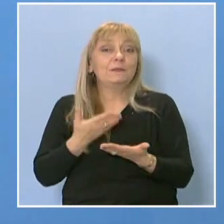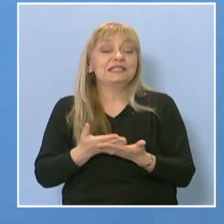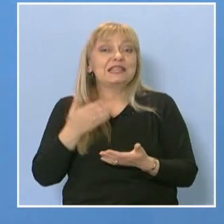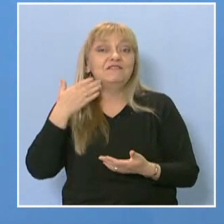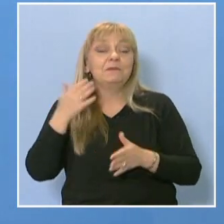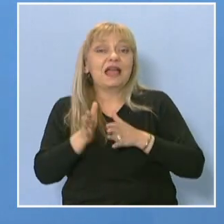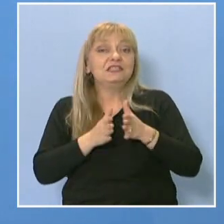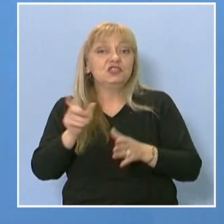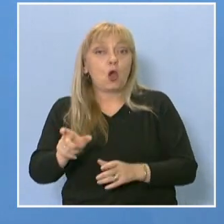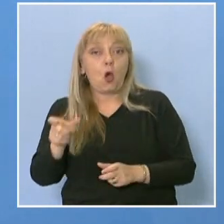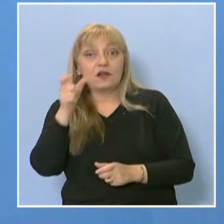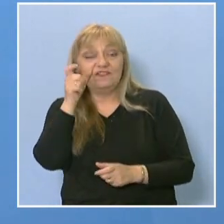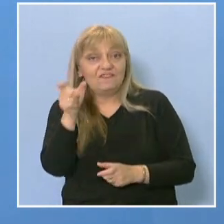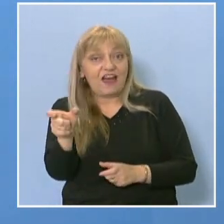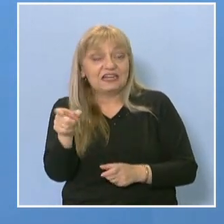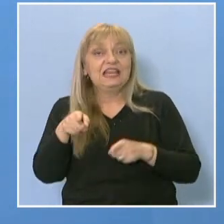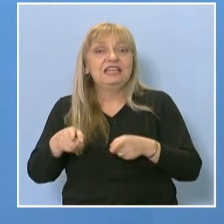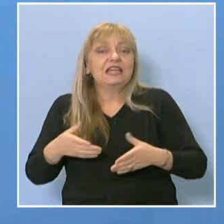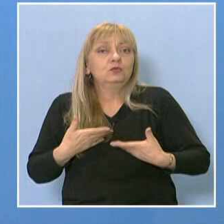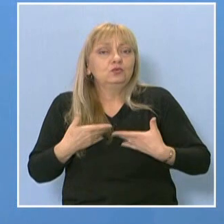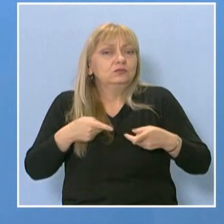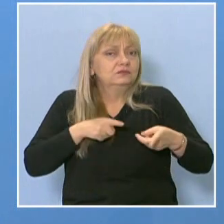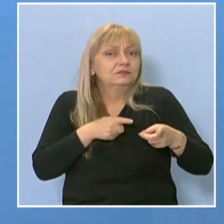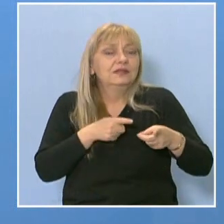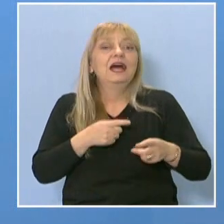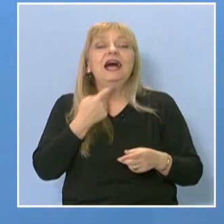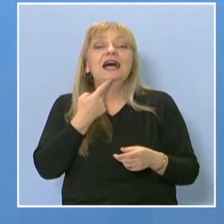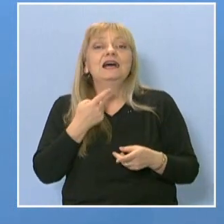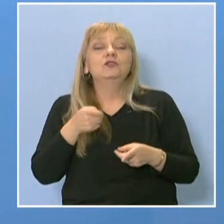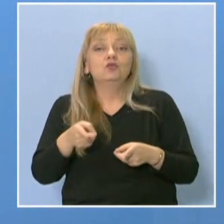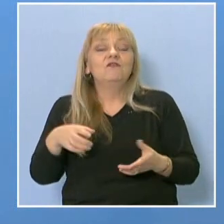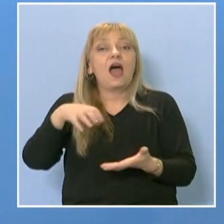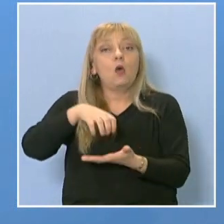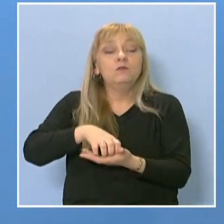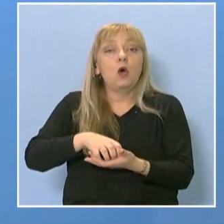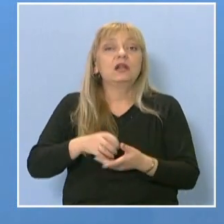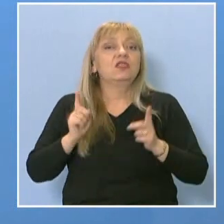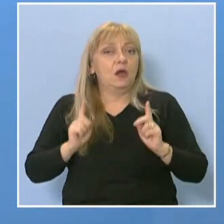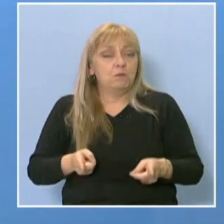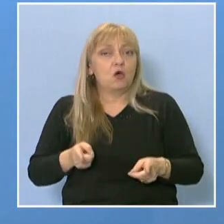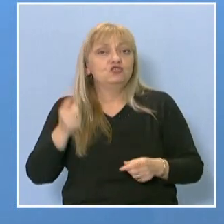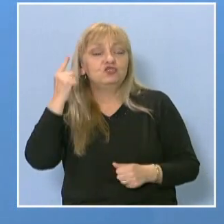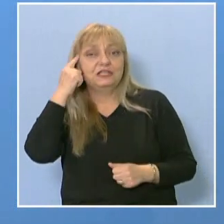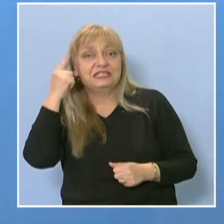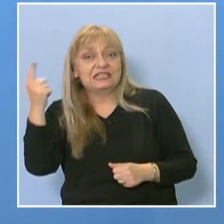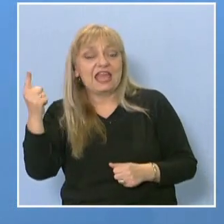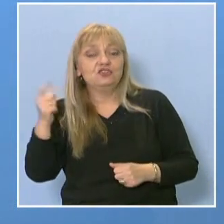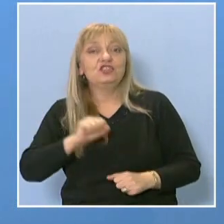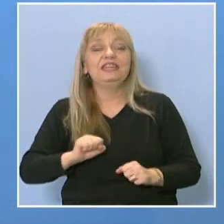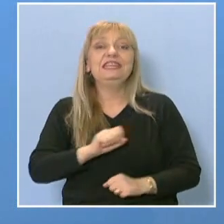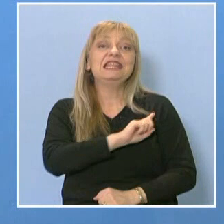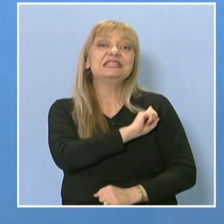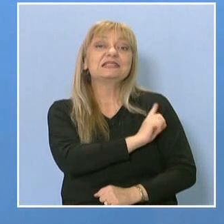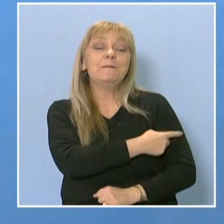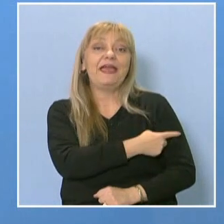Варна, техния острем и това за мен е отборът на можещите, знаещите и на смелите.